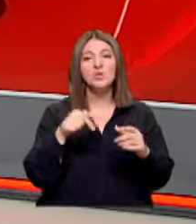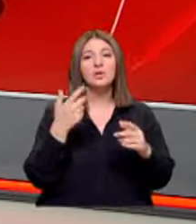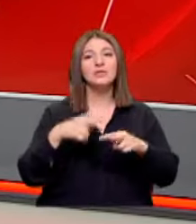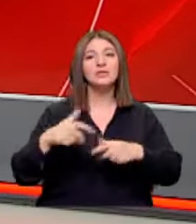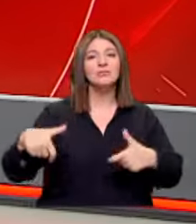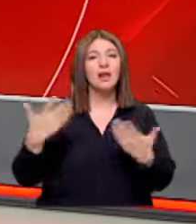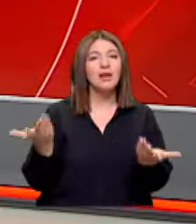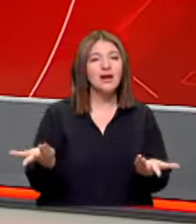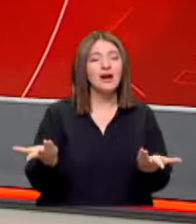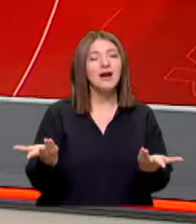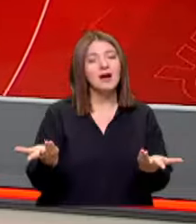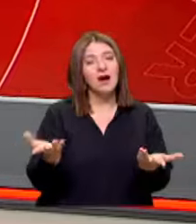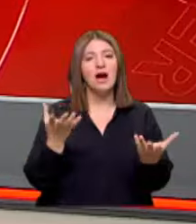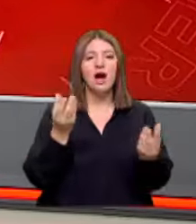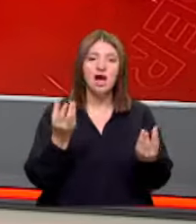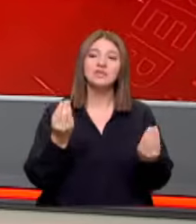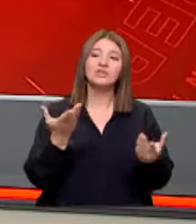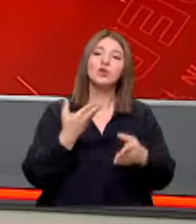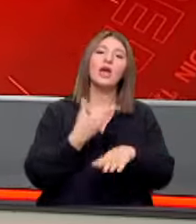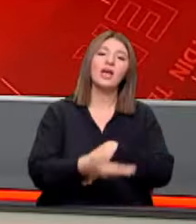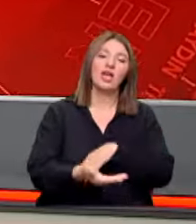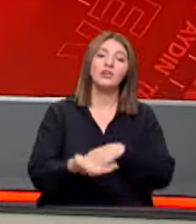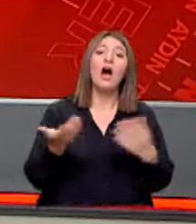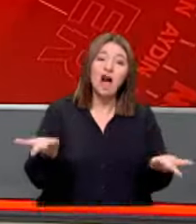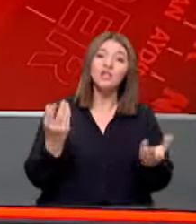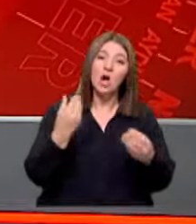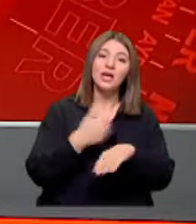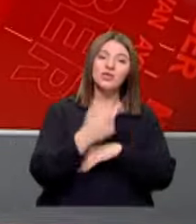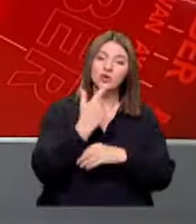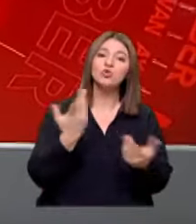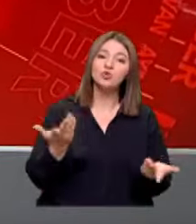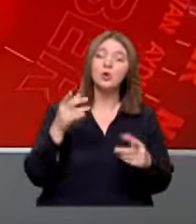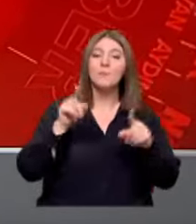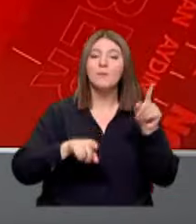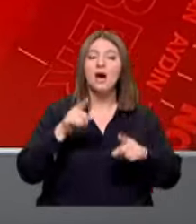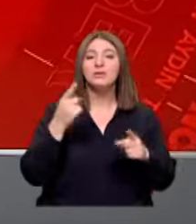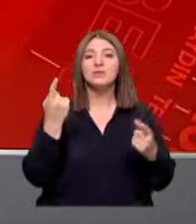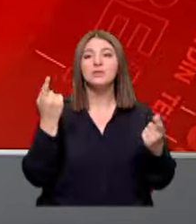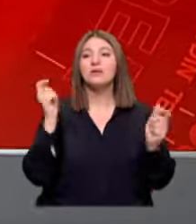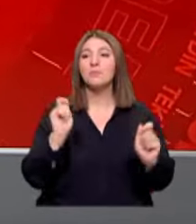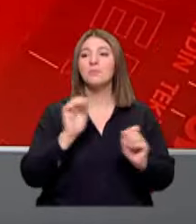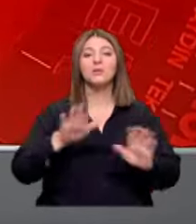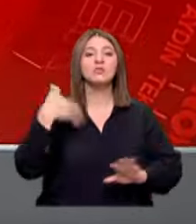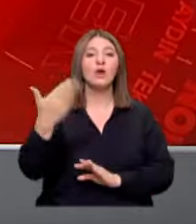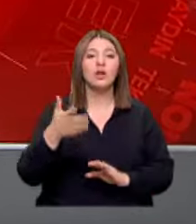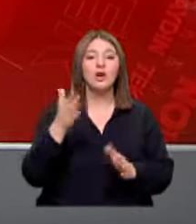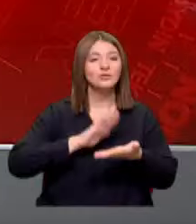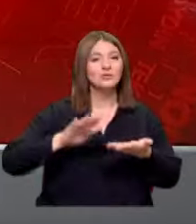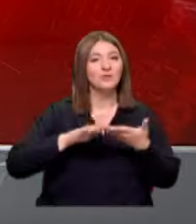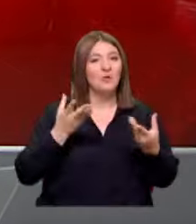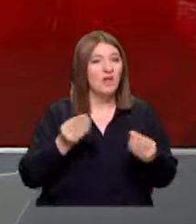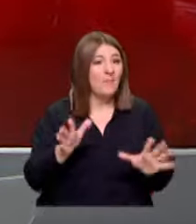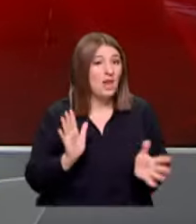tabelamız artık çok geç artık çok geç diyoruz çünkü bazı şeyler yapıldıktan sonra telafisi